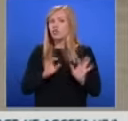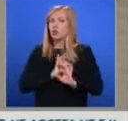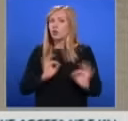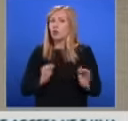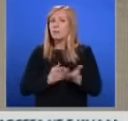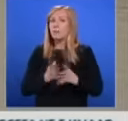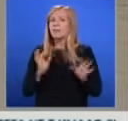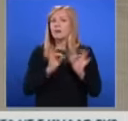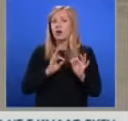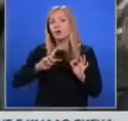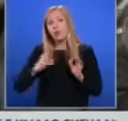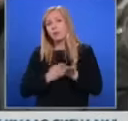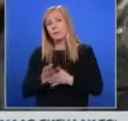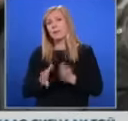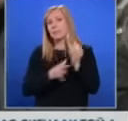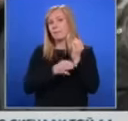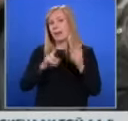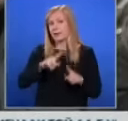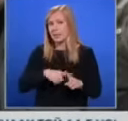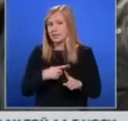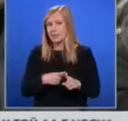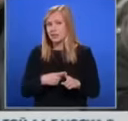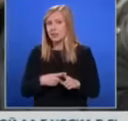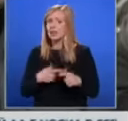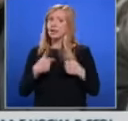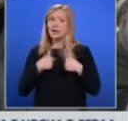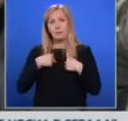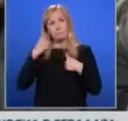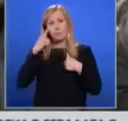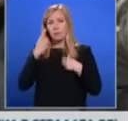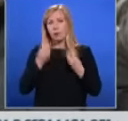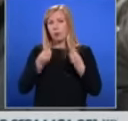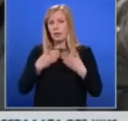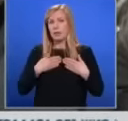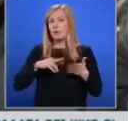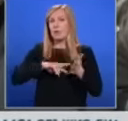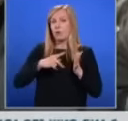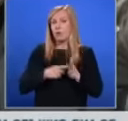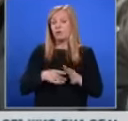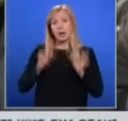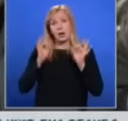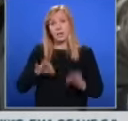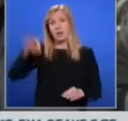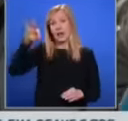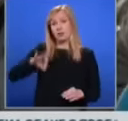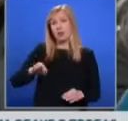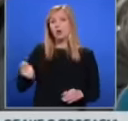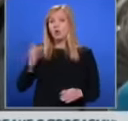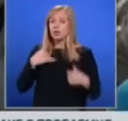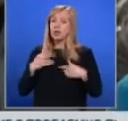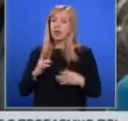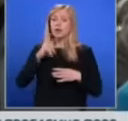февруари, други през март. Аз мисля, че е по-добре да имаме проекти, да имаме гарантирано качество, отколкото в момента нисля някой да